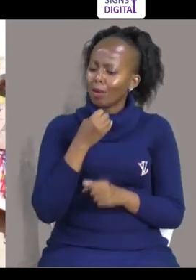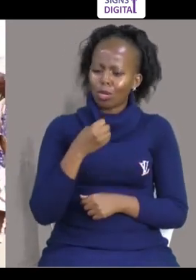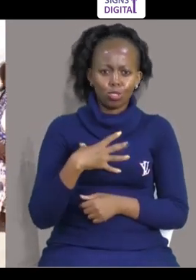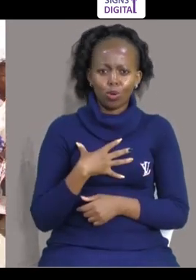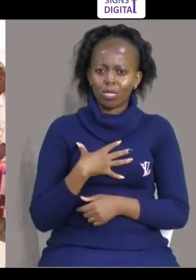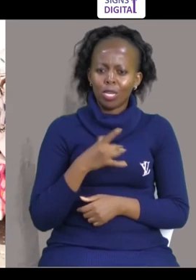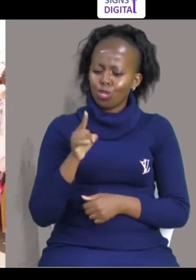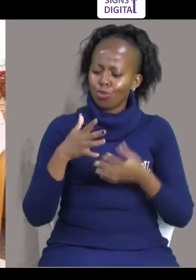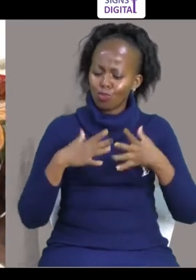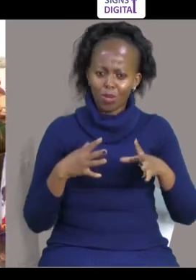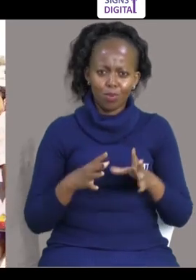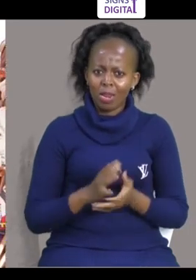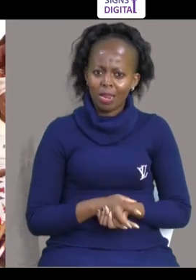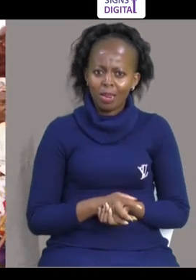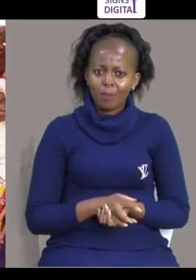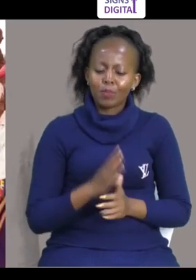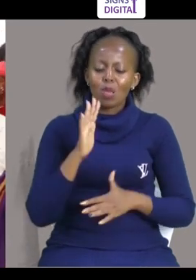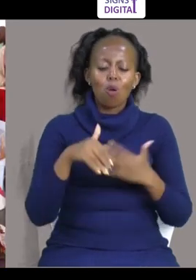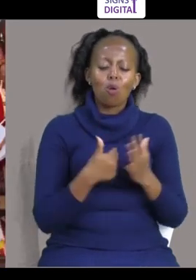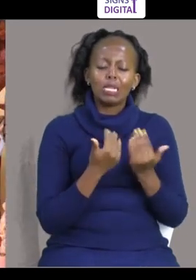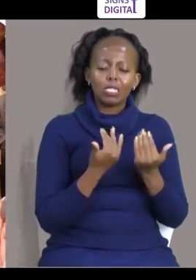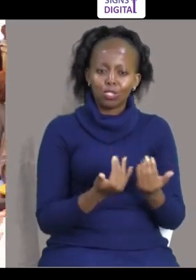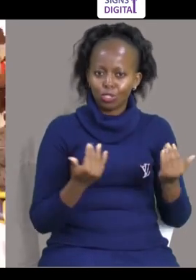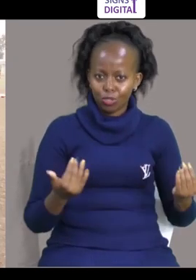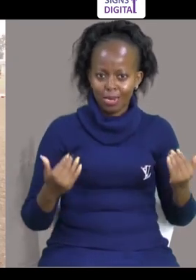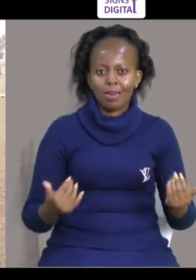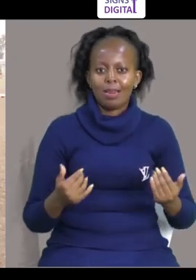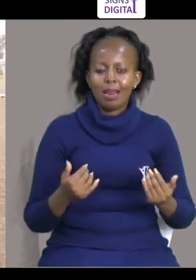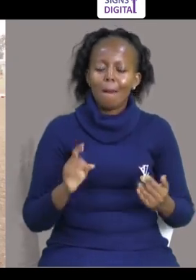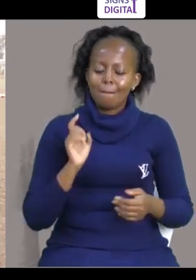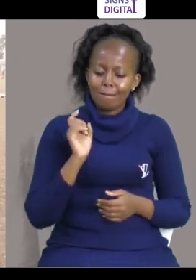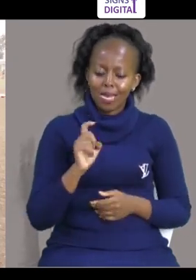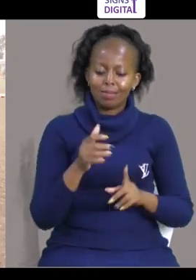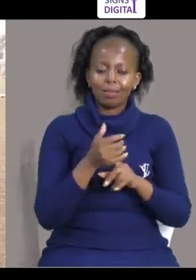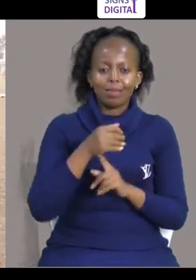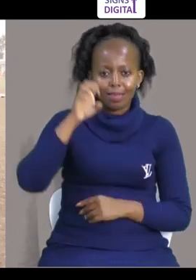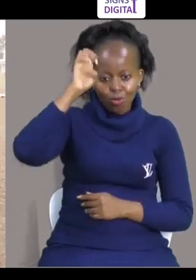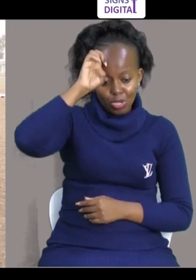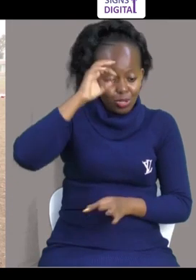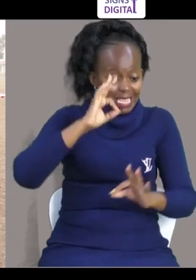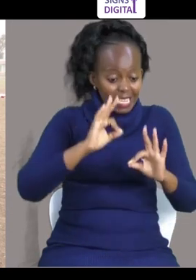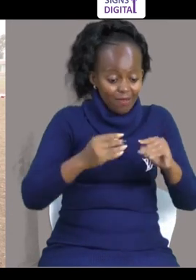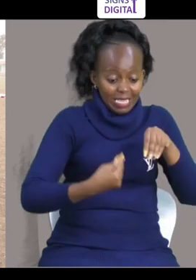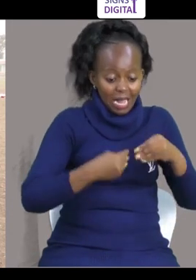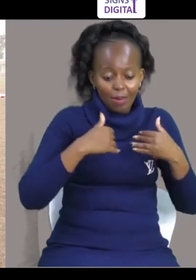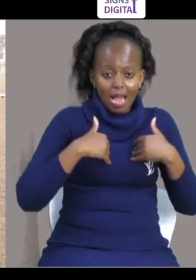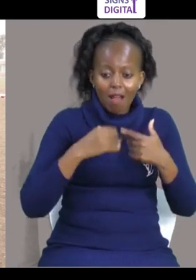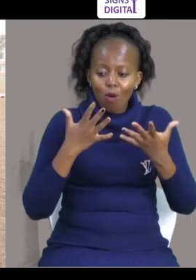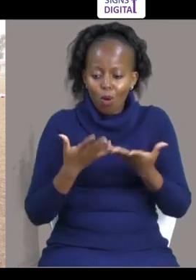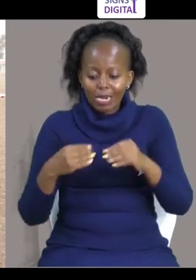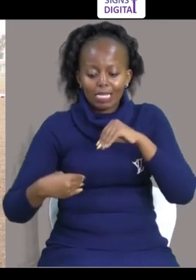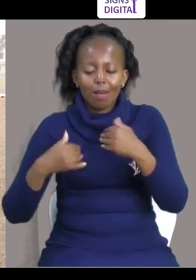sana Nikashidwa Kuna watu yegine Wanakathirika kama mimi All children Are entitled to